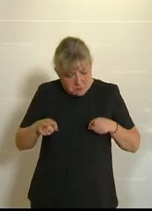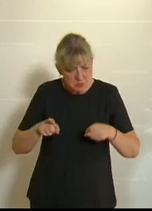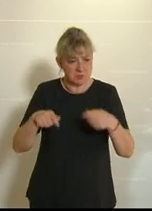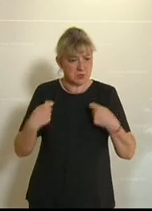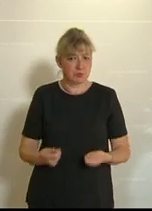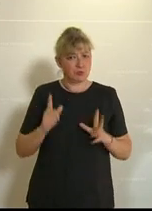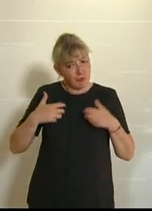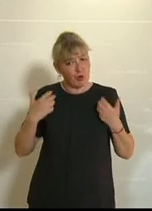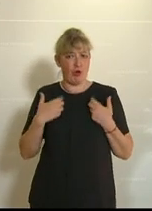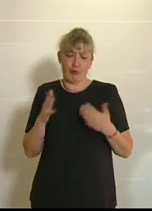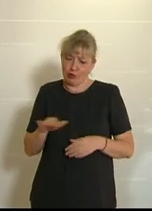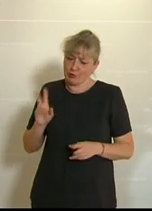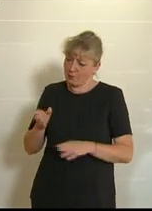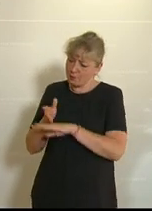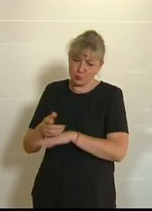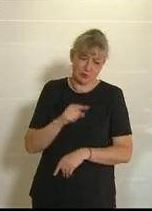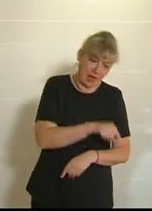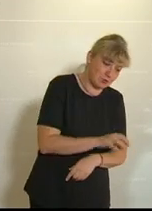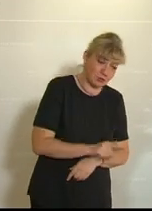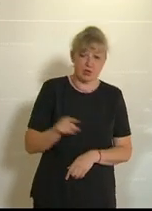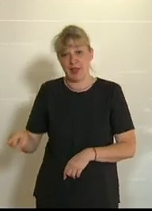eine oder das andere besucht oder sogar beide.